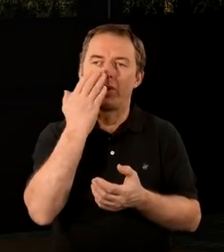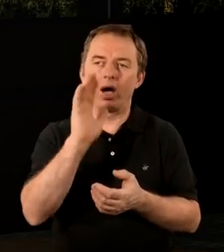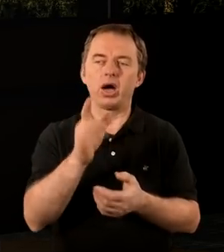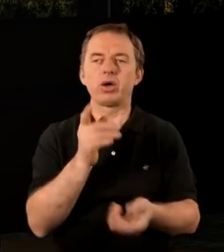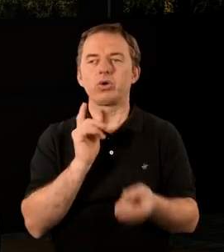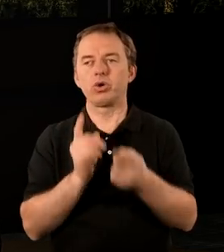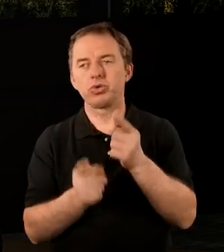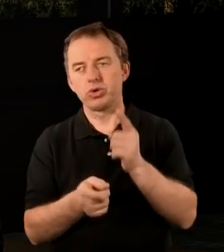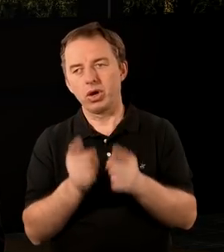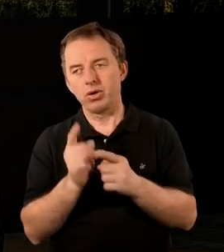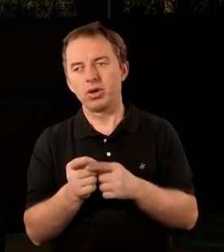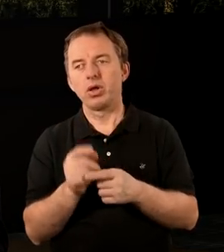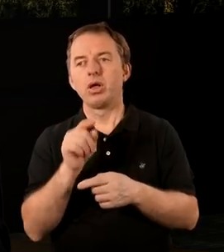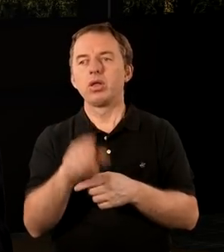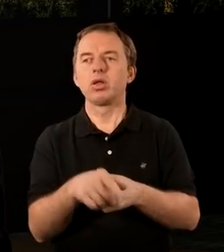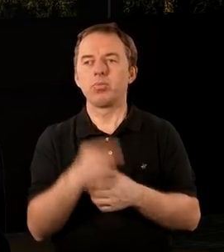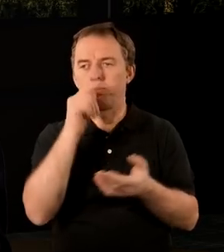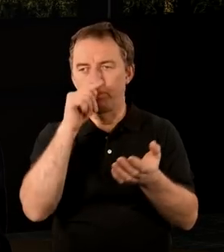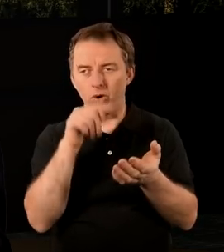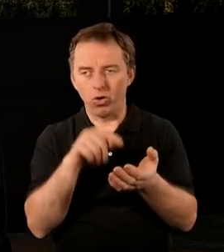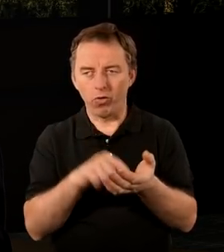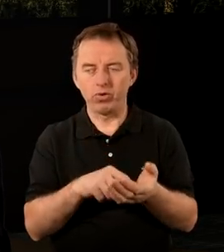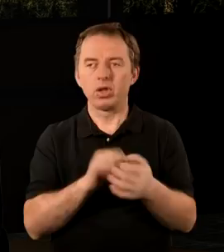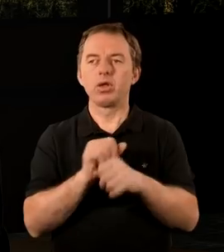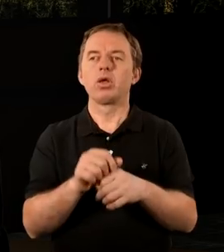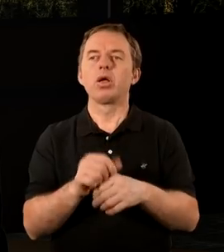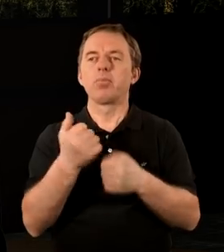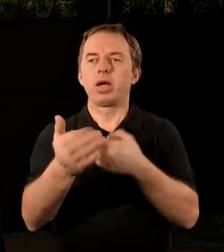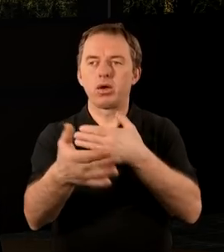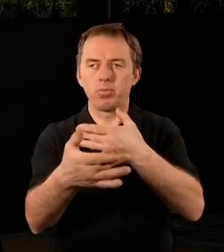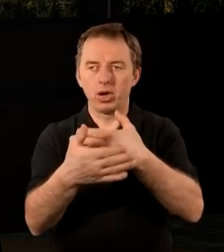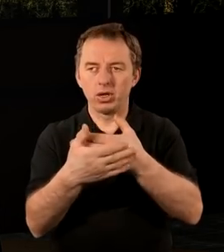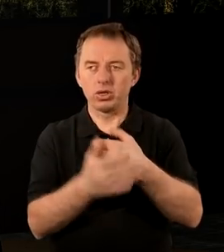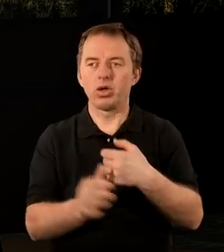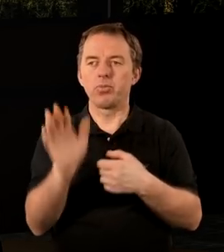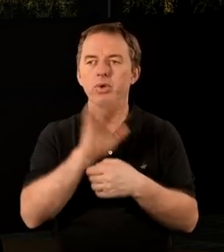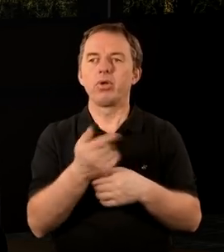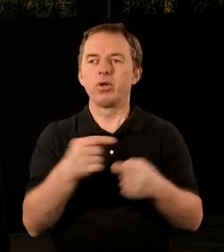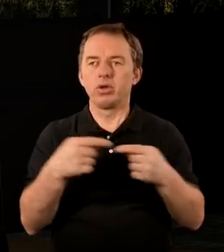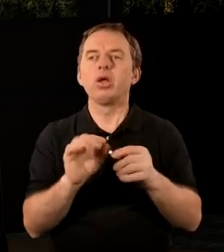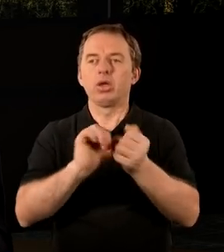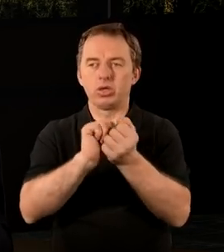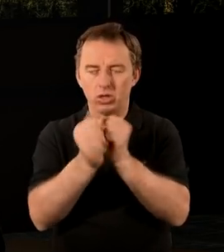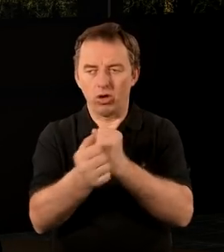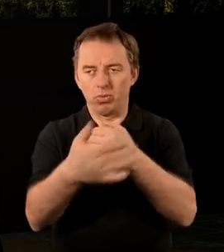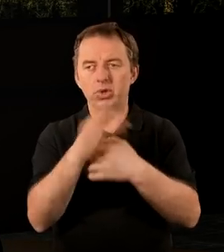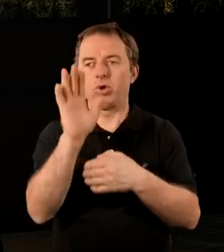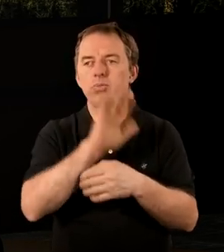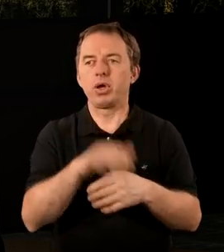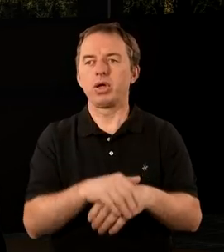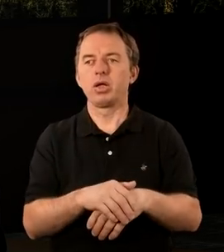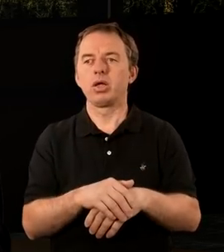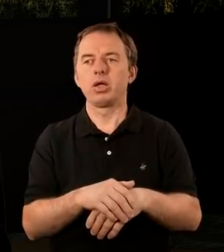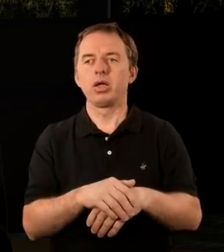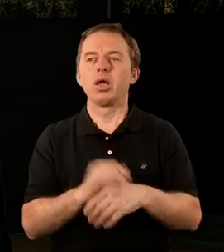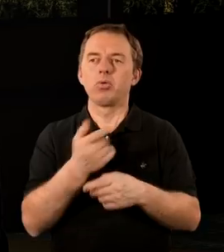bardzo, bardzo szybko i teoretycznie oni powinni być może być wciąż bardzo blisko Boga. I w jakim sensie są blisko